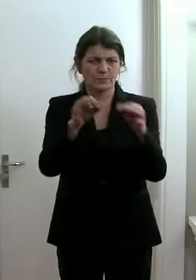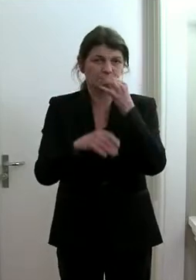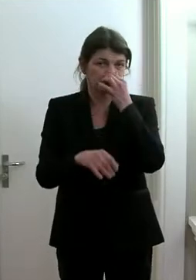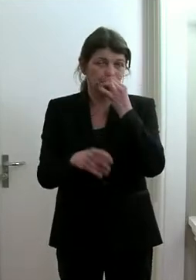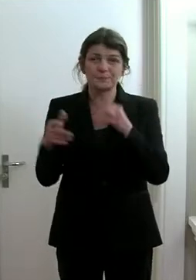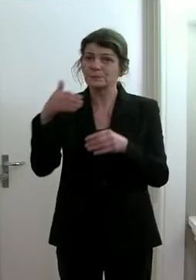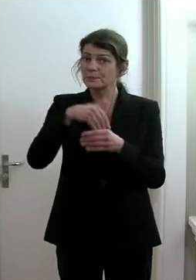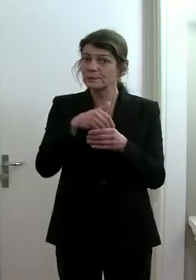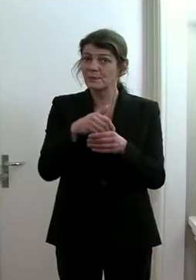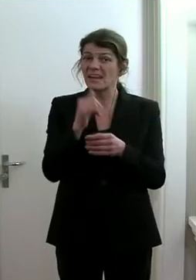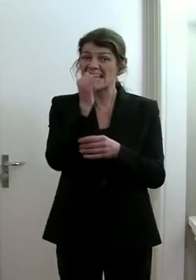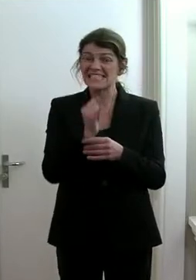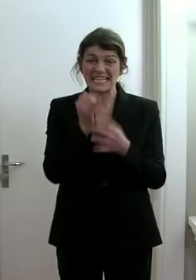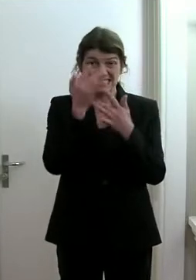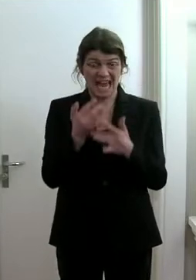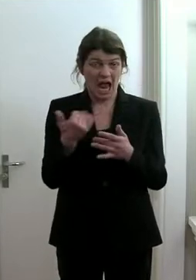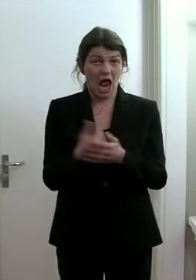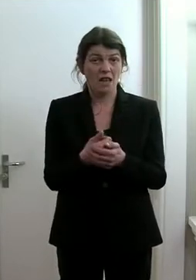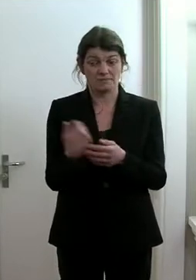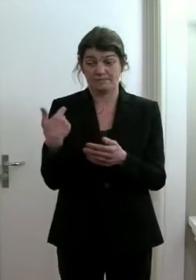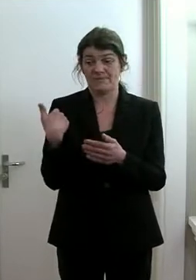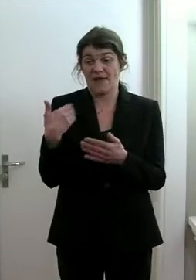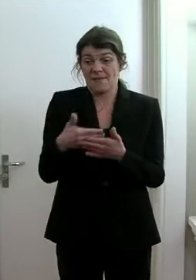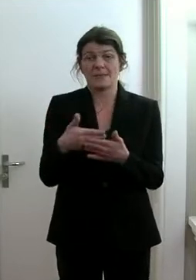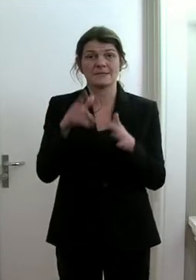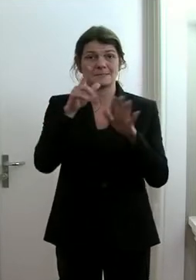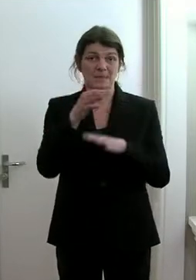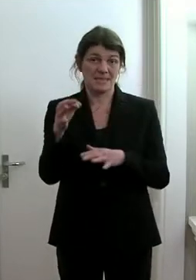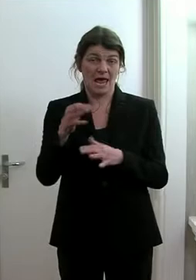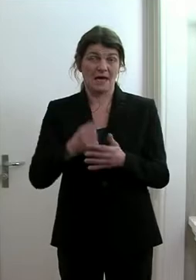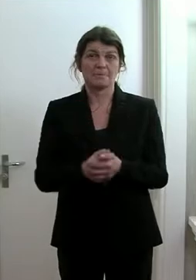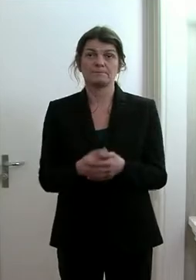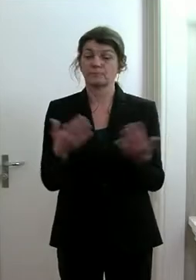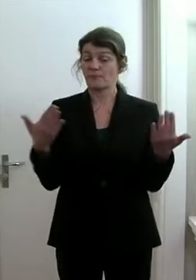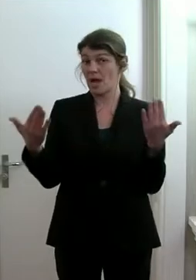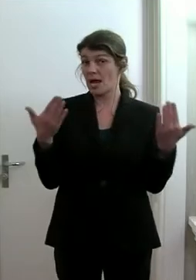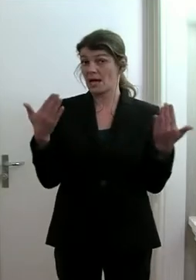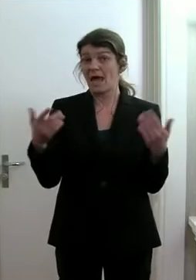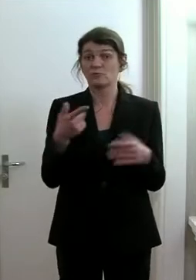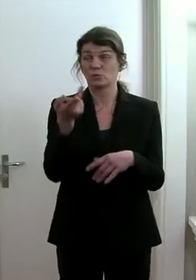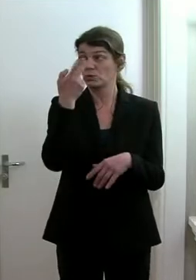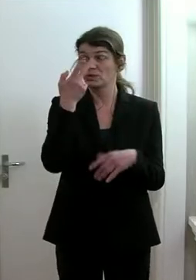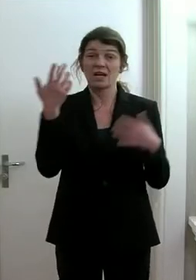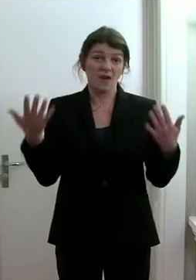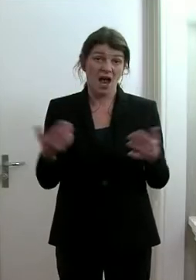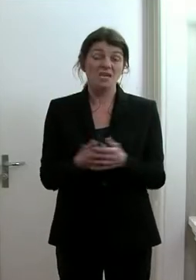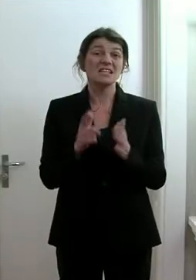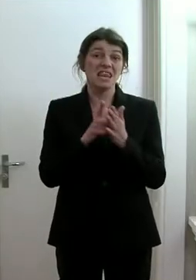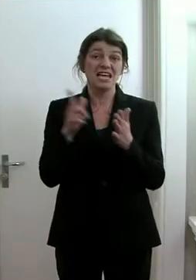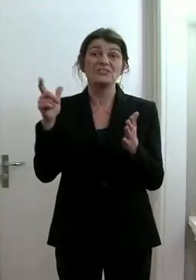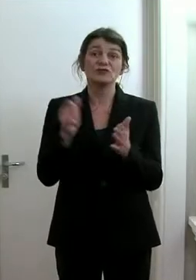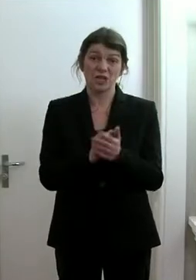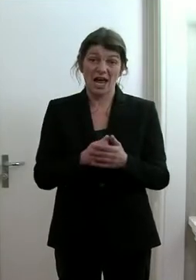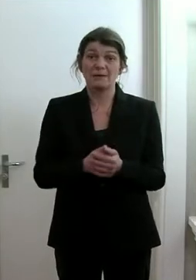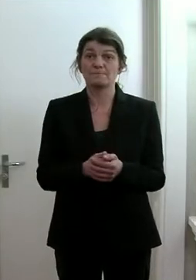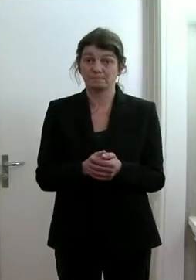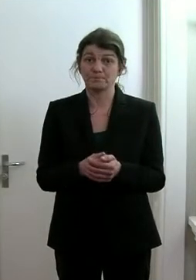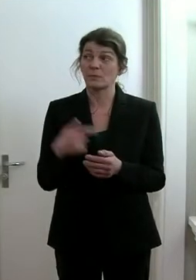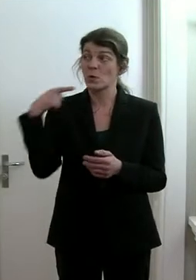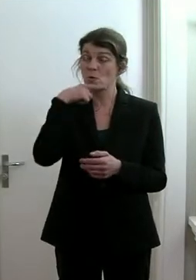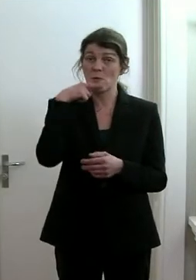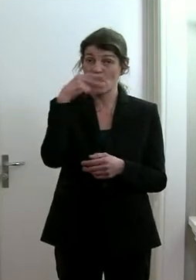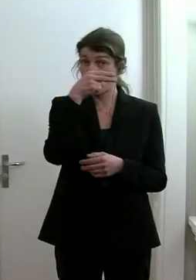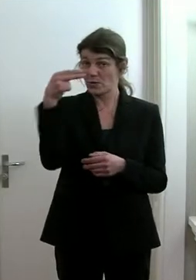bezieht sich die Inzidenz auf die letzten sieben Tage. Im Vergleich, und Sie sehen Lichtenstein, rot